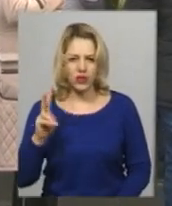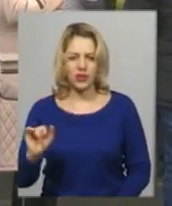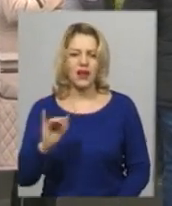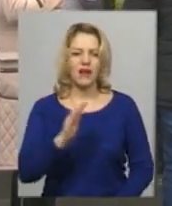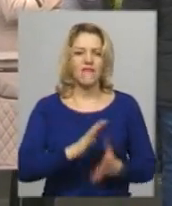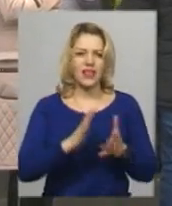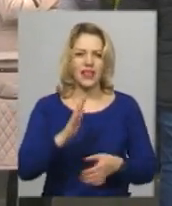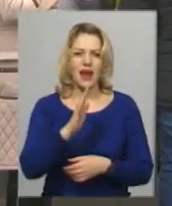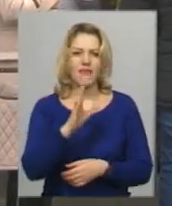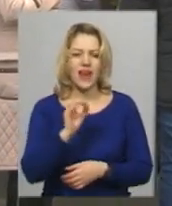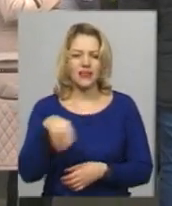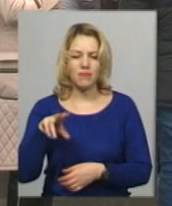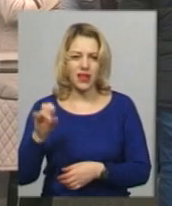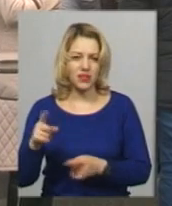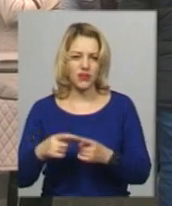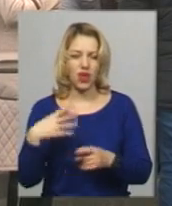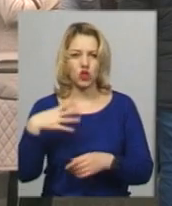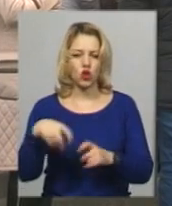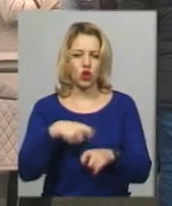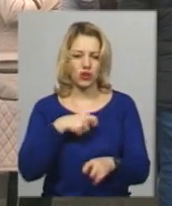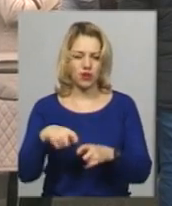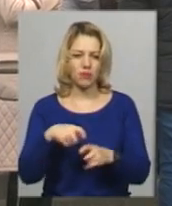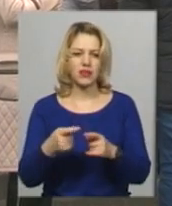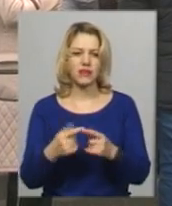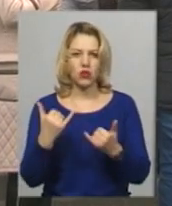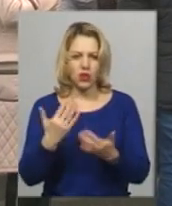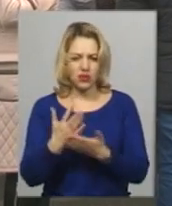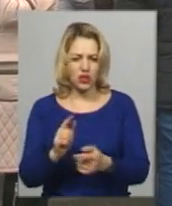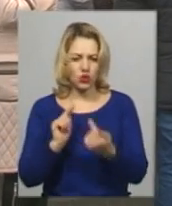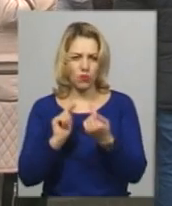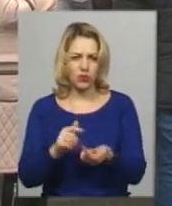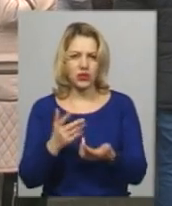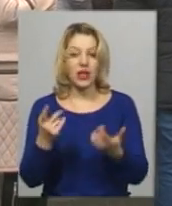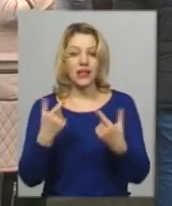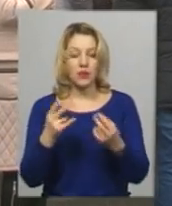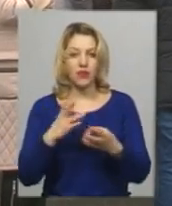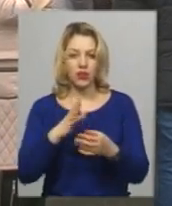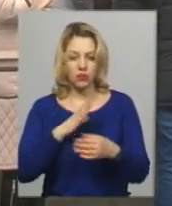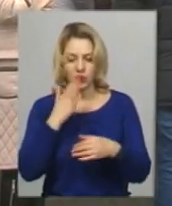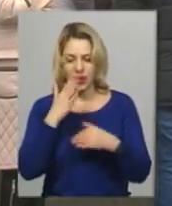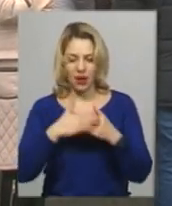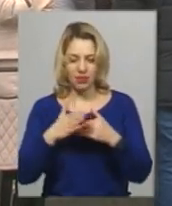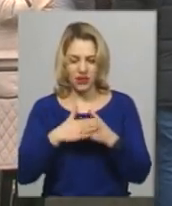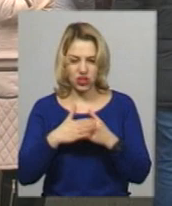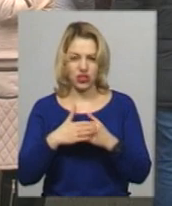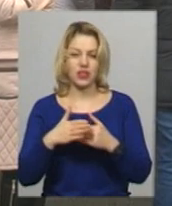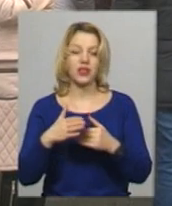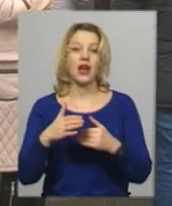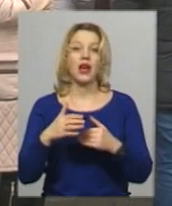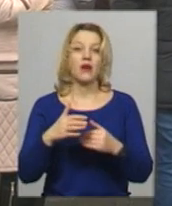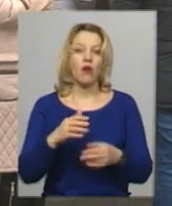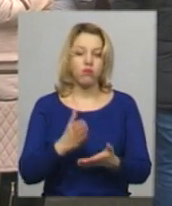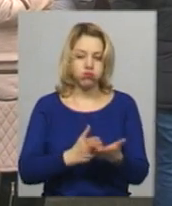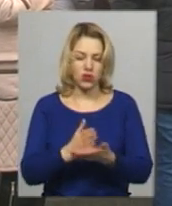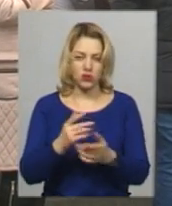І де ми сьогодні бачимо, якийсь супротив робиться, де сьогодні мали бути наближені послуги за 20 кільнів, вони взагалі віддаляються. Ми сьогодні